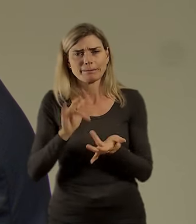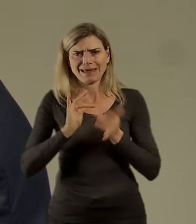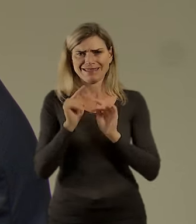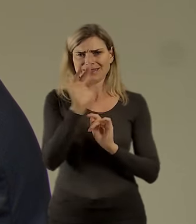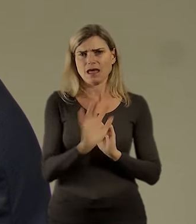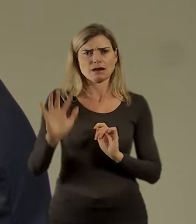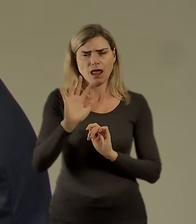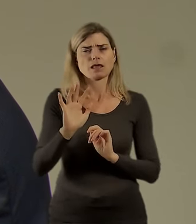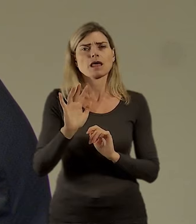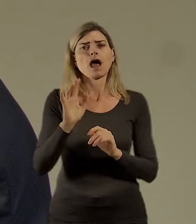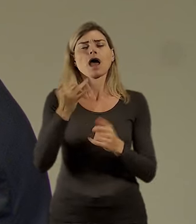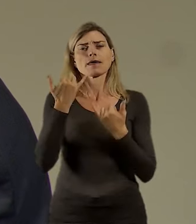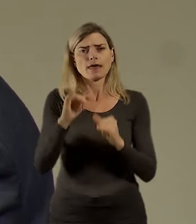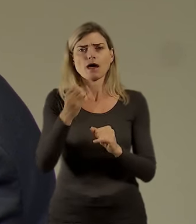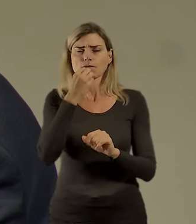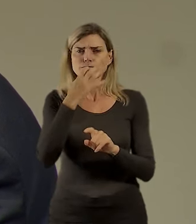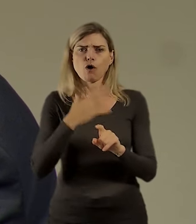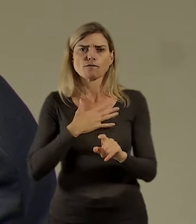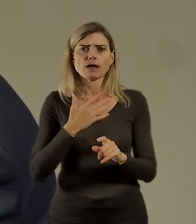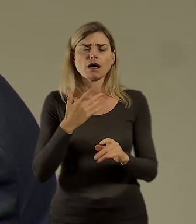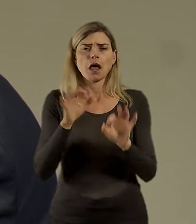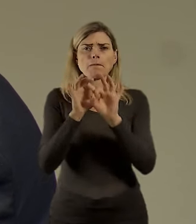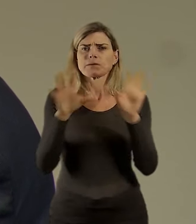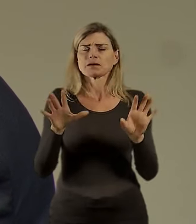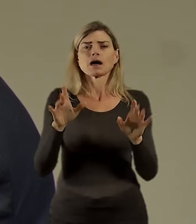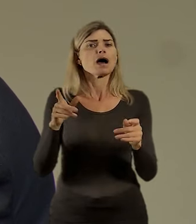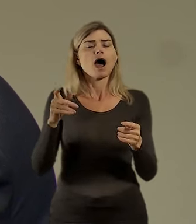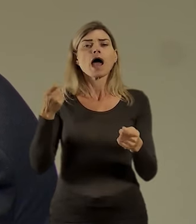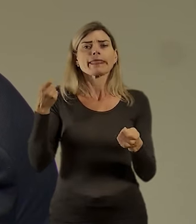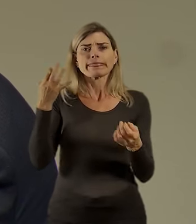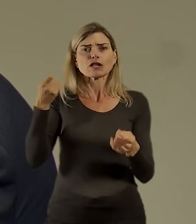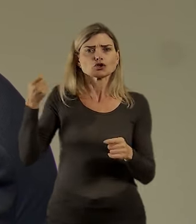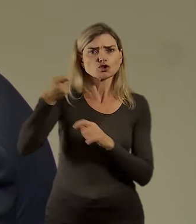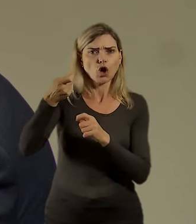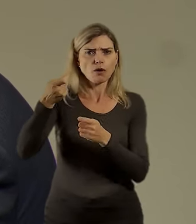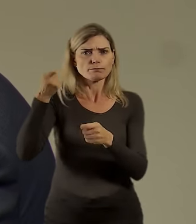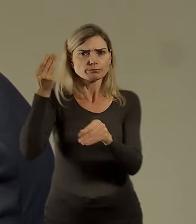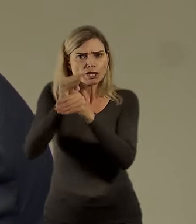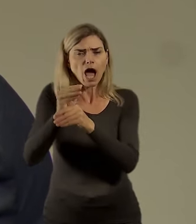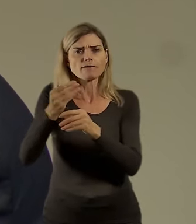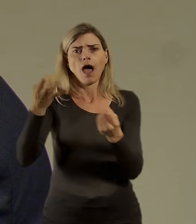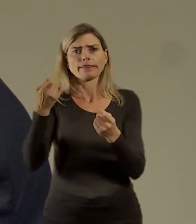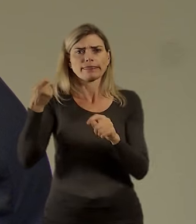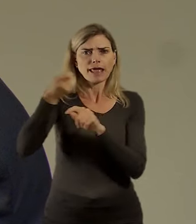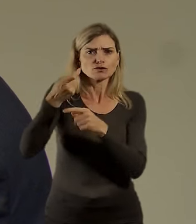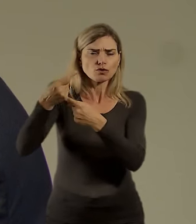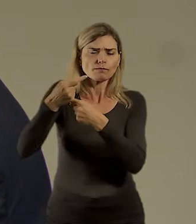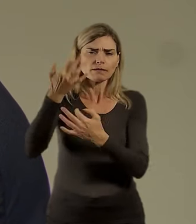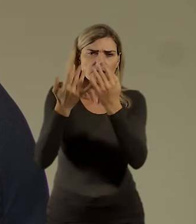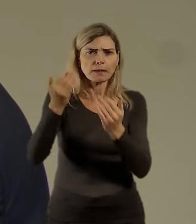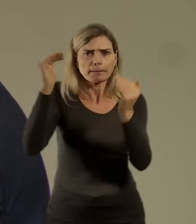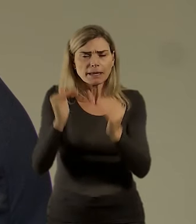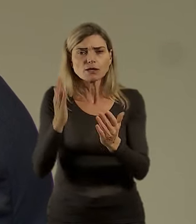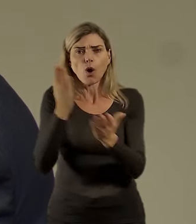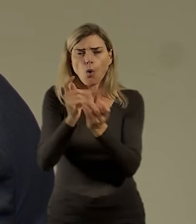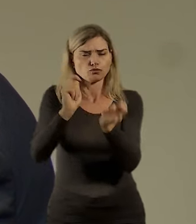odpovědět na spoustu věcí, ne staticky, ale dynamicky, protože to je samozřejmě nejzajímavější, co se děje